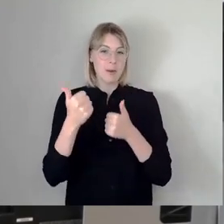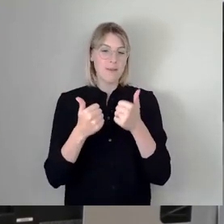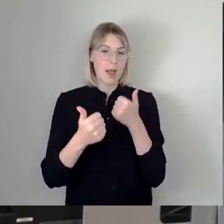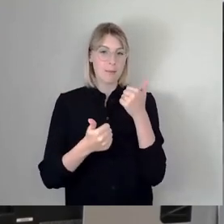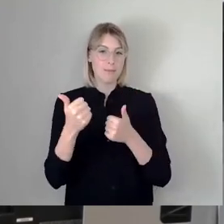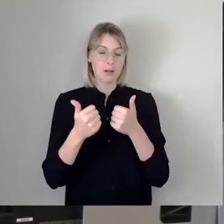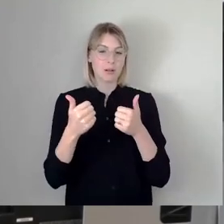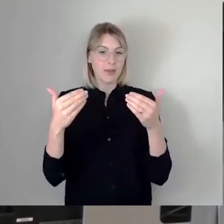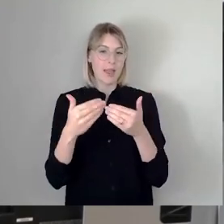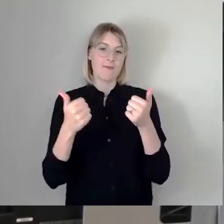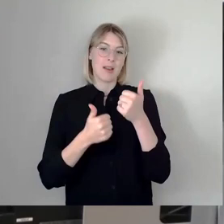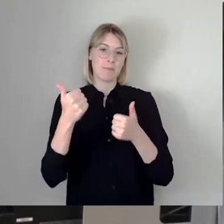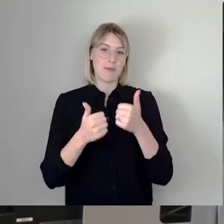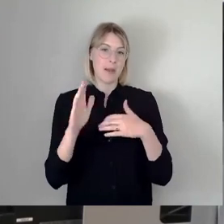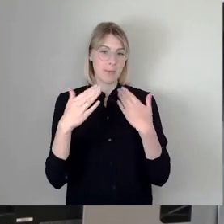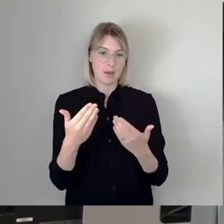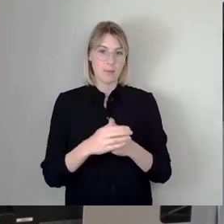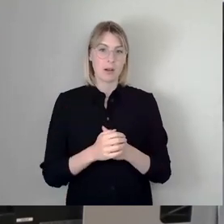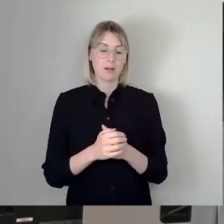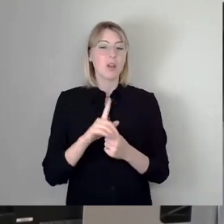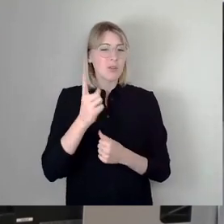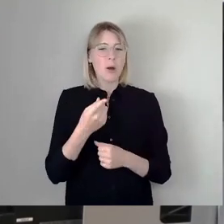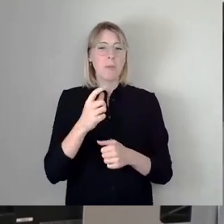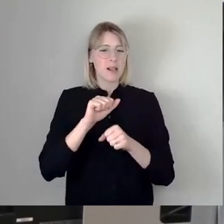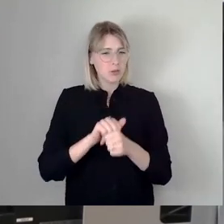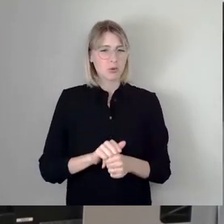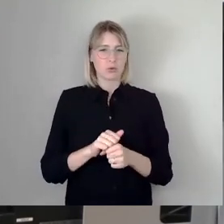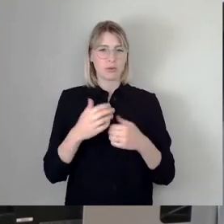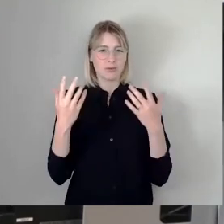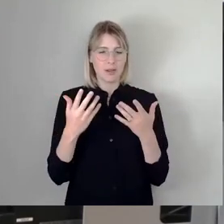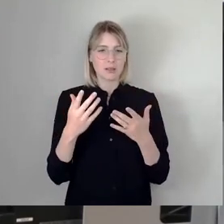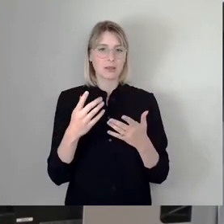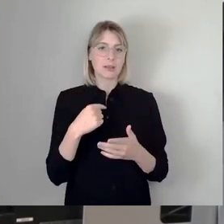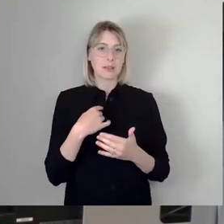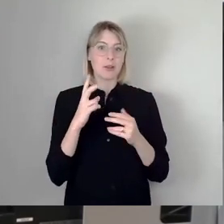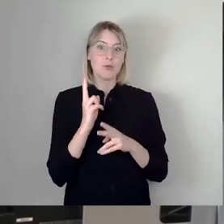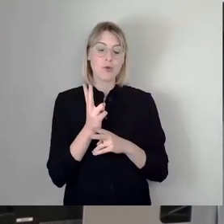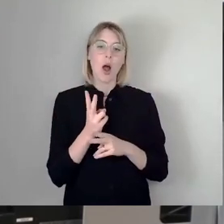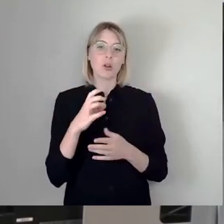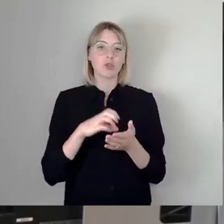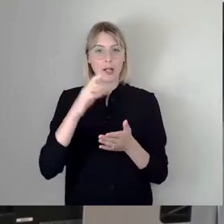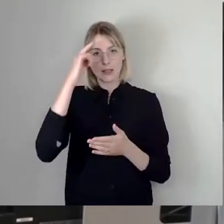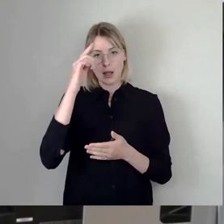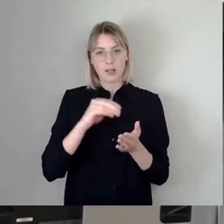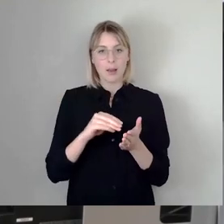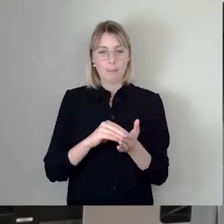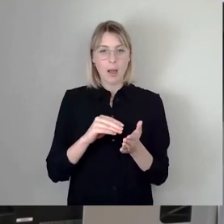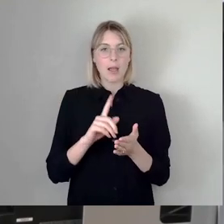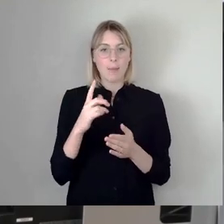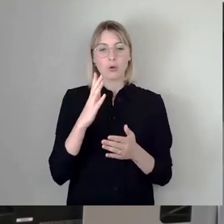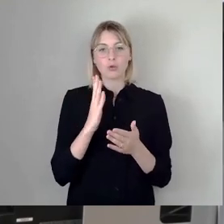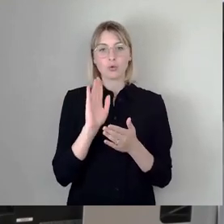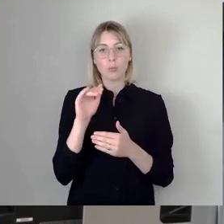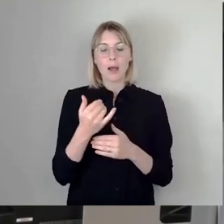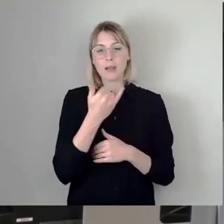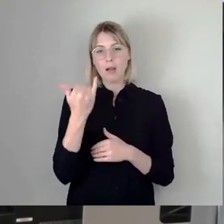in aller Deutlichkeit und das sage ich auch nicht nur in meiner Rolle als Noch-Stadtrat, sondern das sage ich auch als jemand, der jahrelang im Veranstaltungsbereich tätig